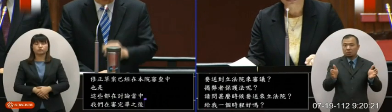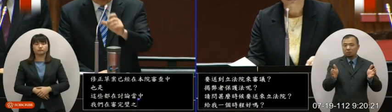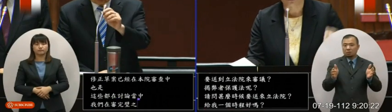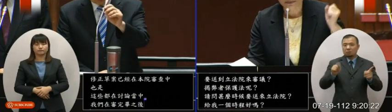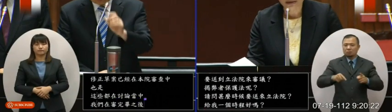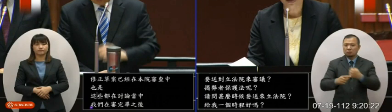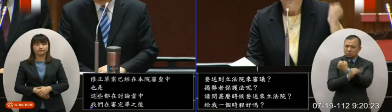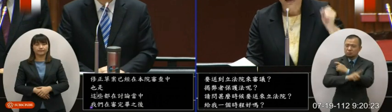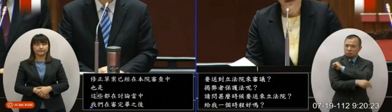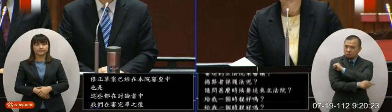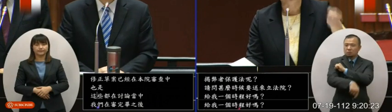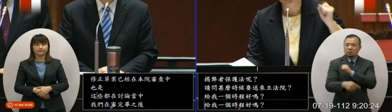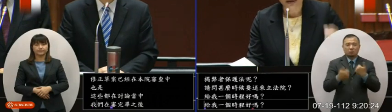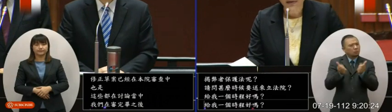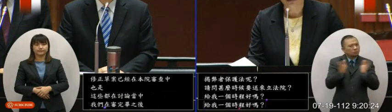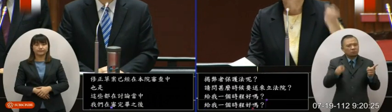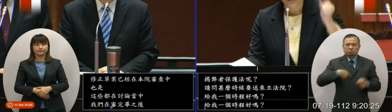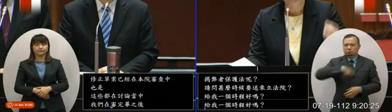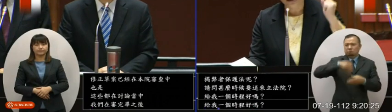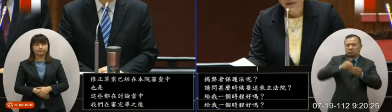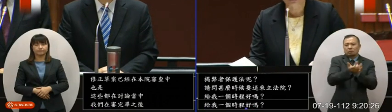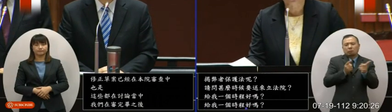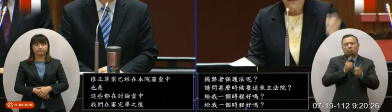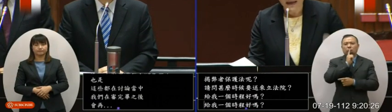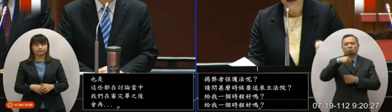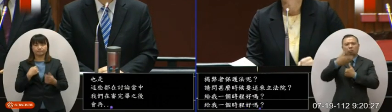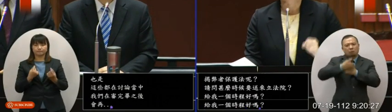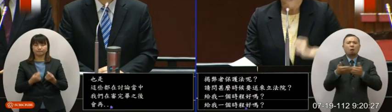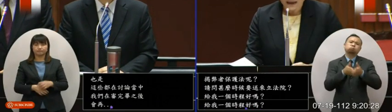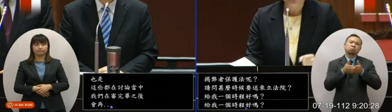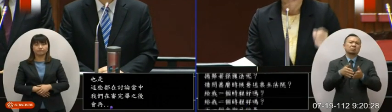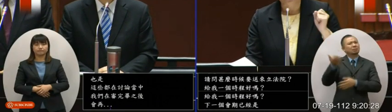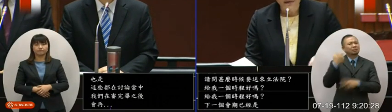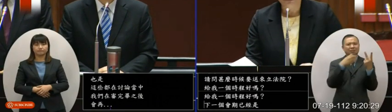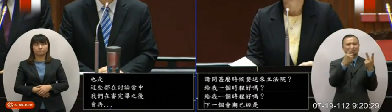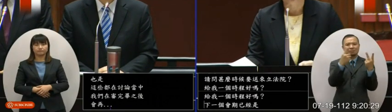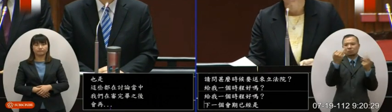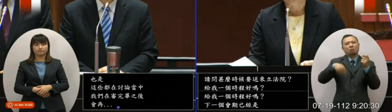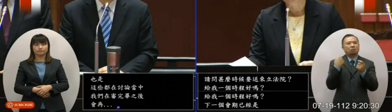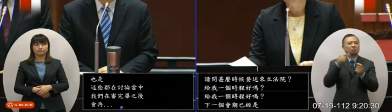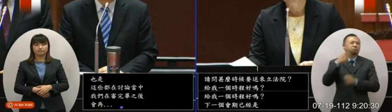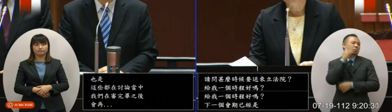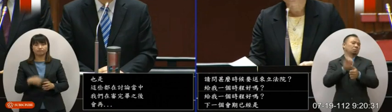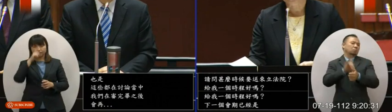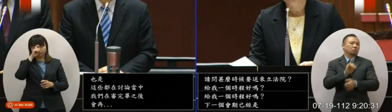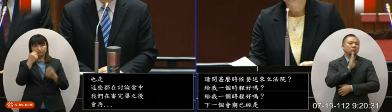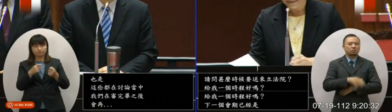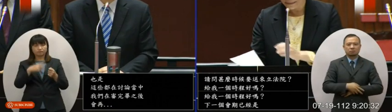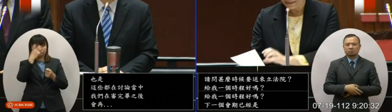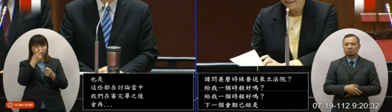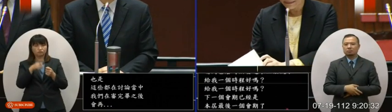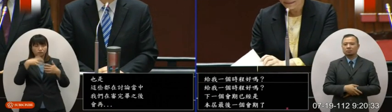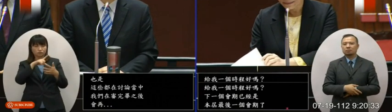最后一个会议我们不希望在选前才说要送那简直就是跟2019年一样都是骗人的我们也希望在